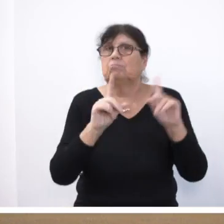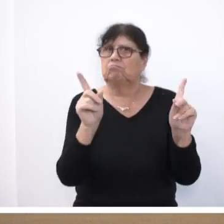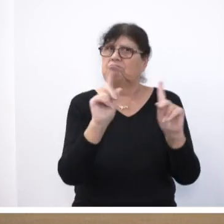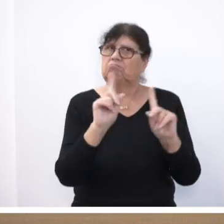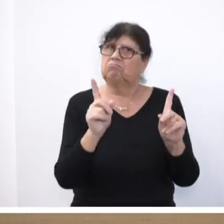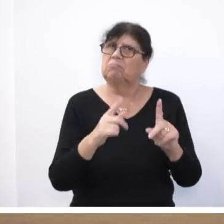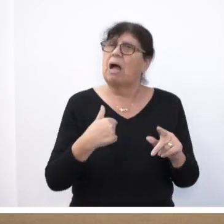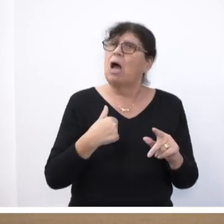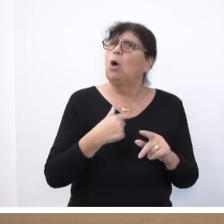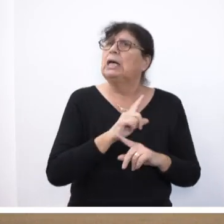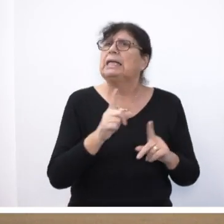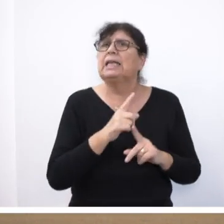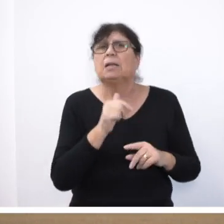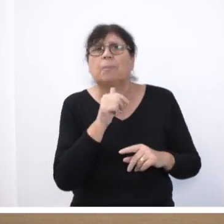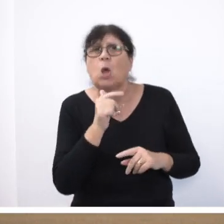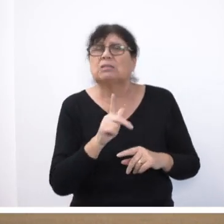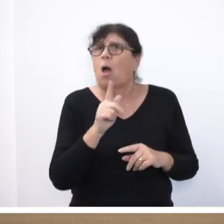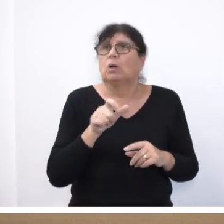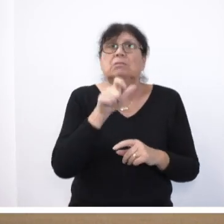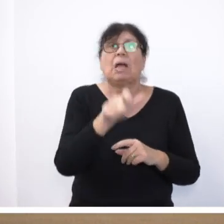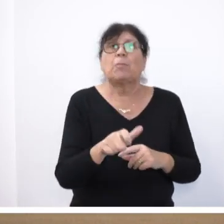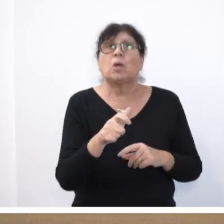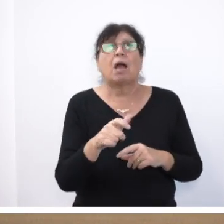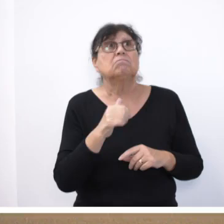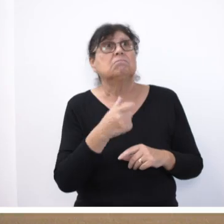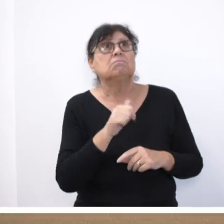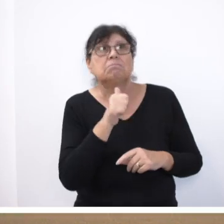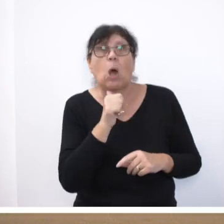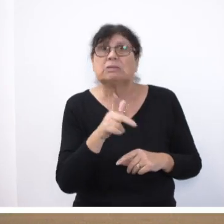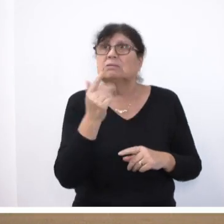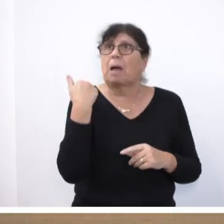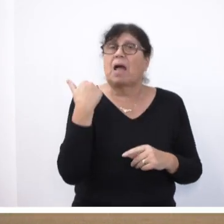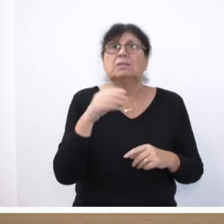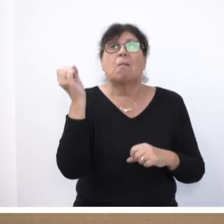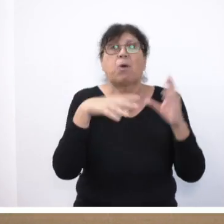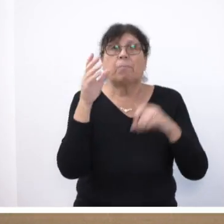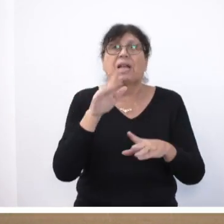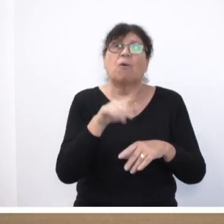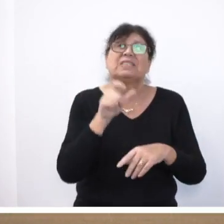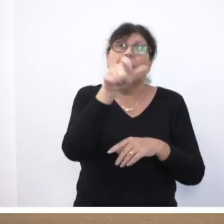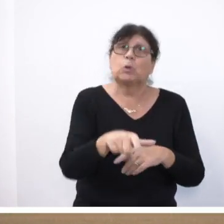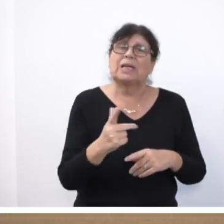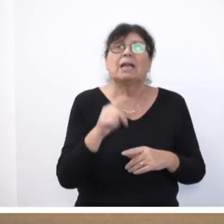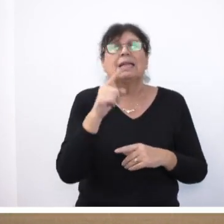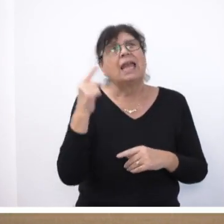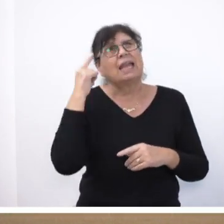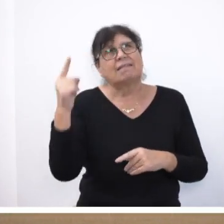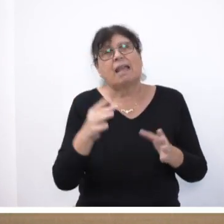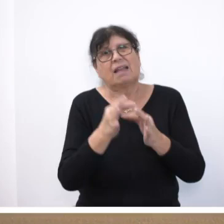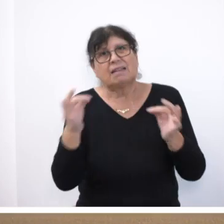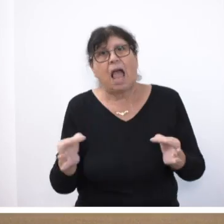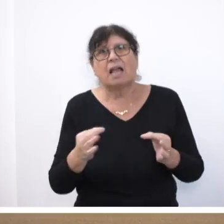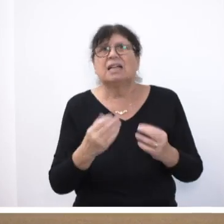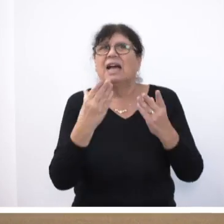keinen Groll, ich glaube auch nicht, dass die Saarbrücker Groll haben gegen die Leute, die damals diese Bomben auf Saarbrücken abgeworfen haben. Die Gedenktage dürfen